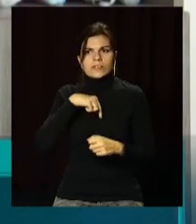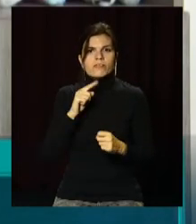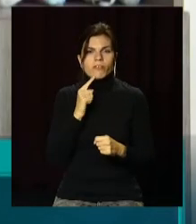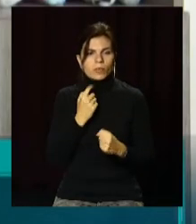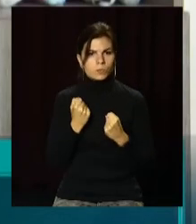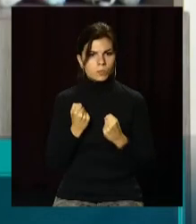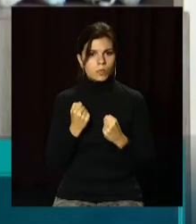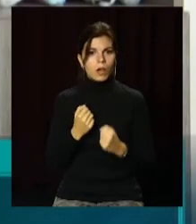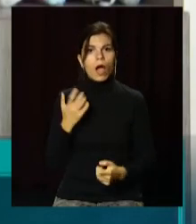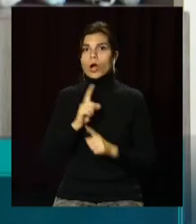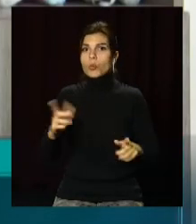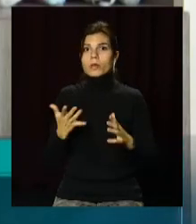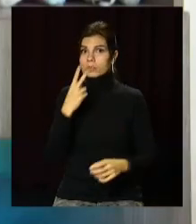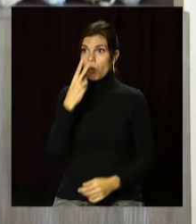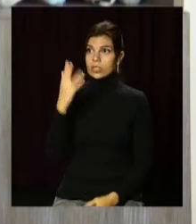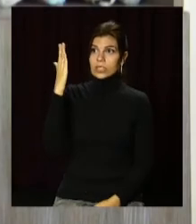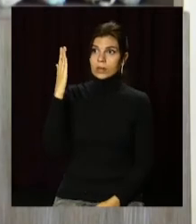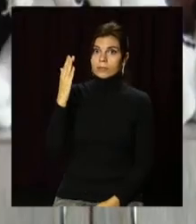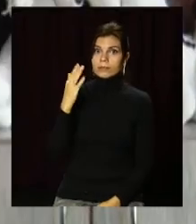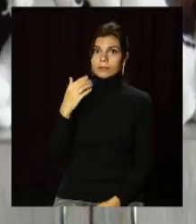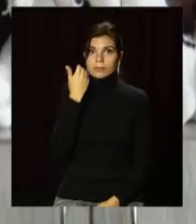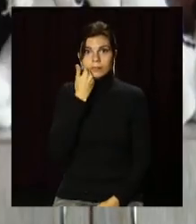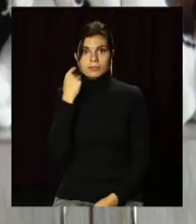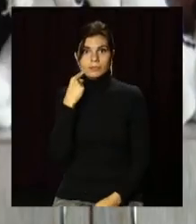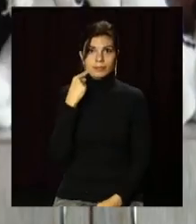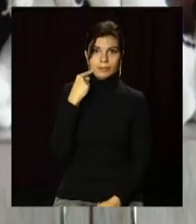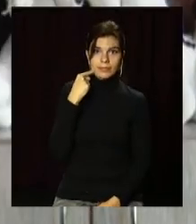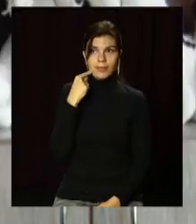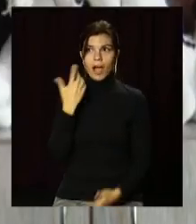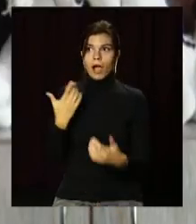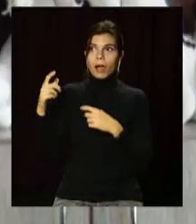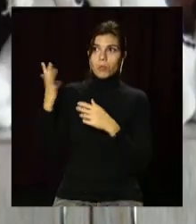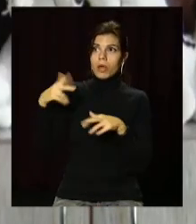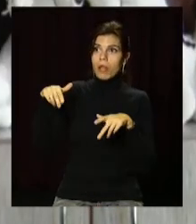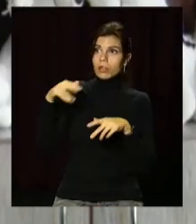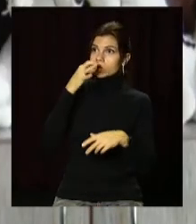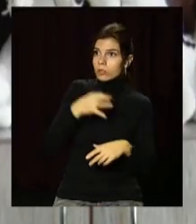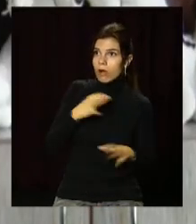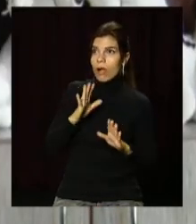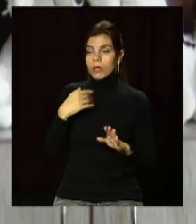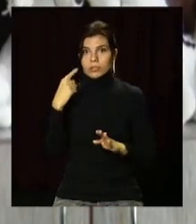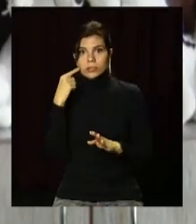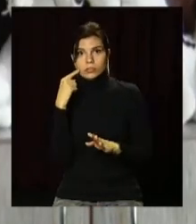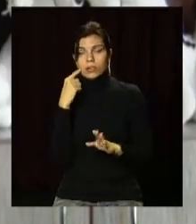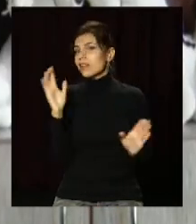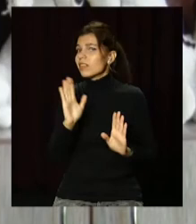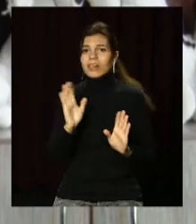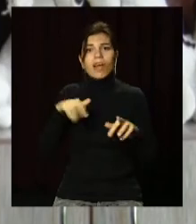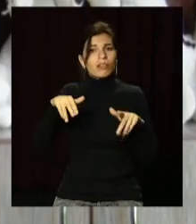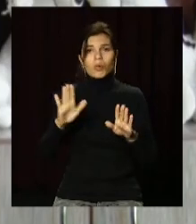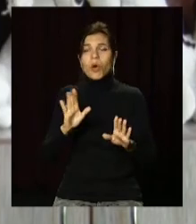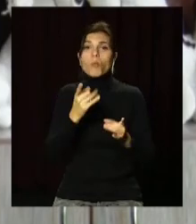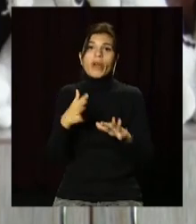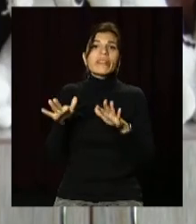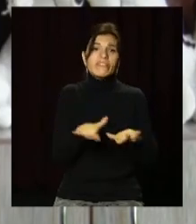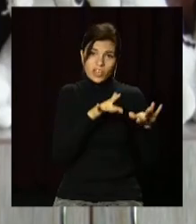особливо, якщо вони дивляться на себе в зеркало, як я вигляжу. Я зараз мене заставив танцювати, і ми говоримо, ні, тут ніхто не танцює, ви тут